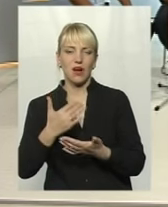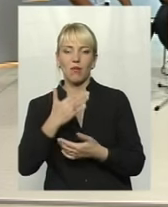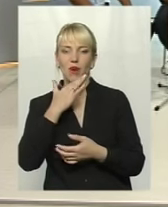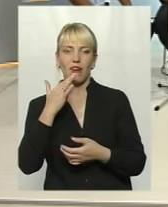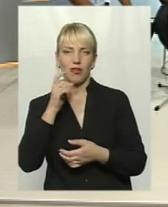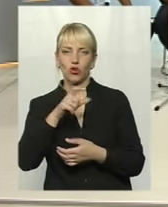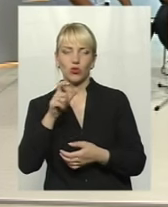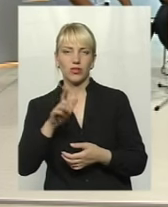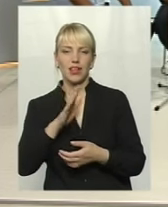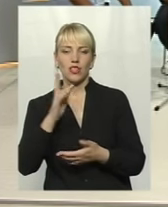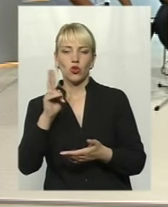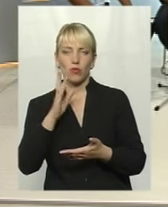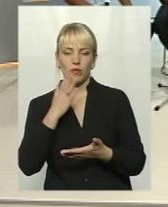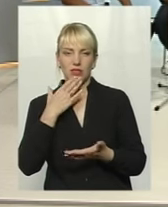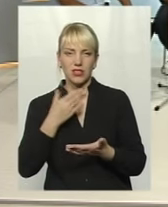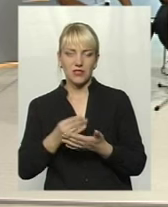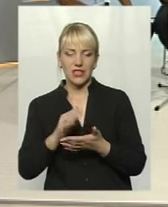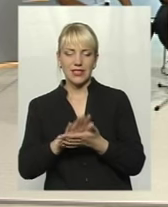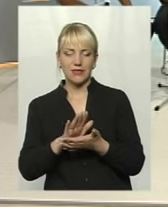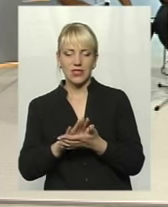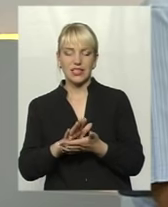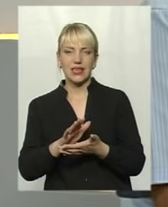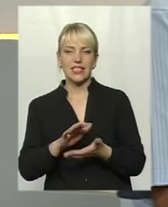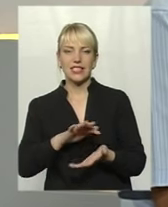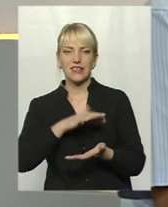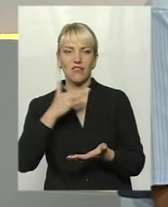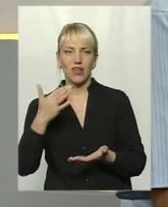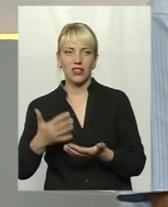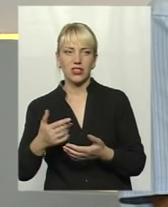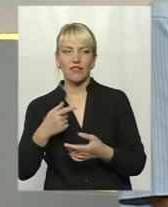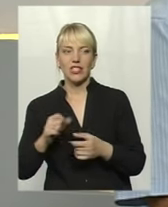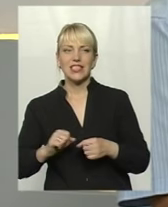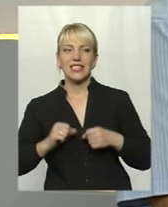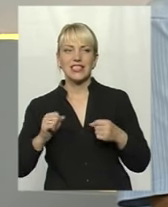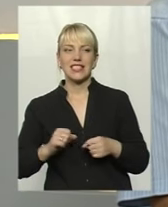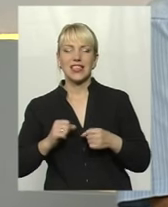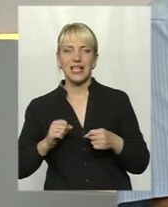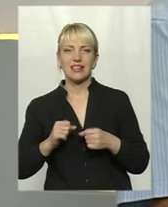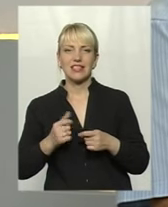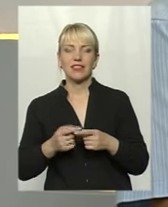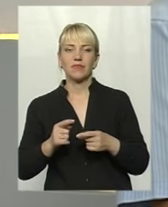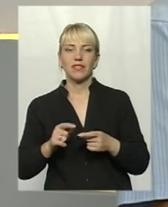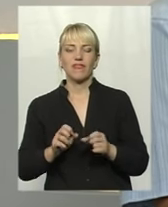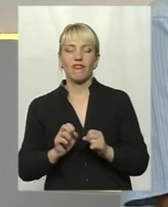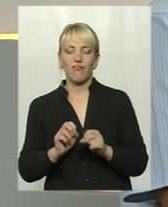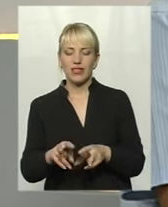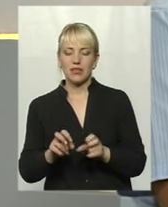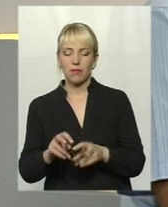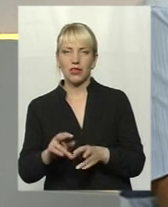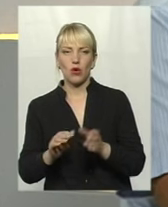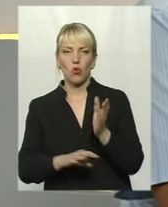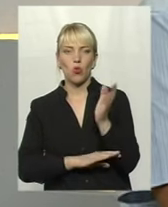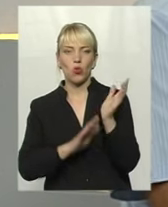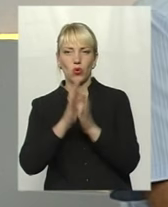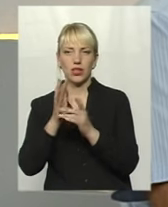не везуть сміття в сміттєзвалище, а стараються висипати десь в лісі його. От скажіть, як з такими людьми боротися? Ну, законодавчими,